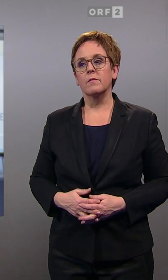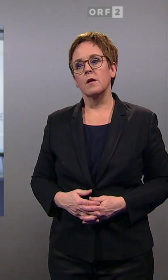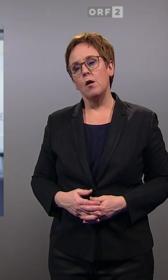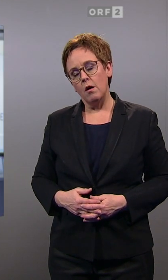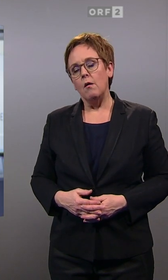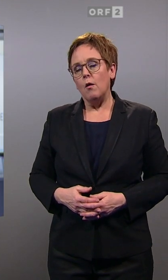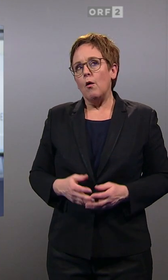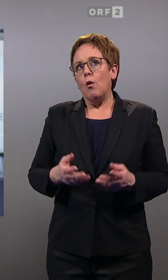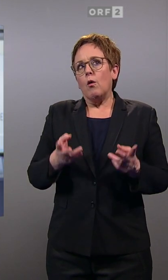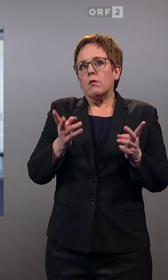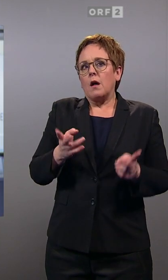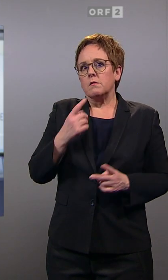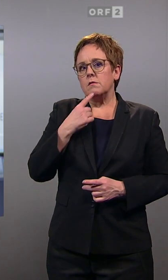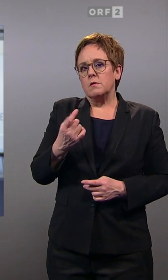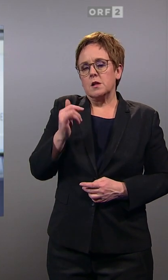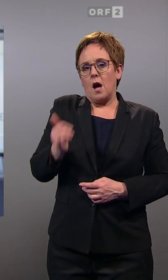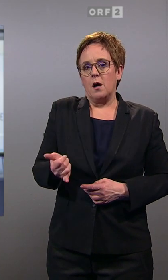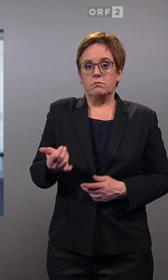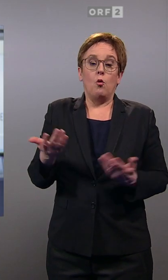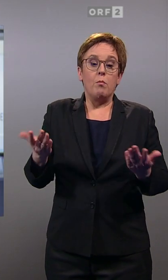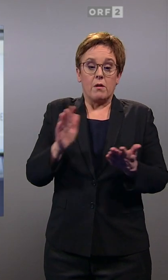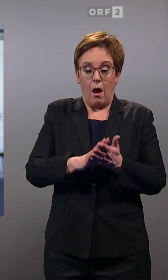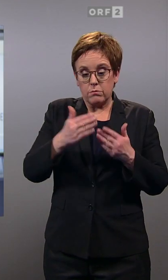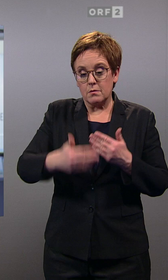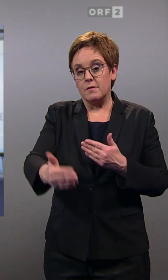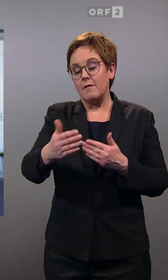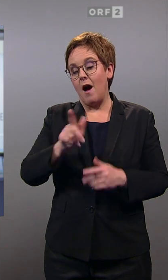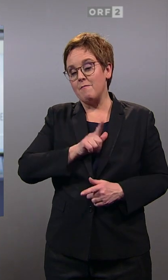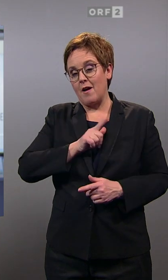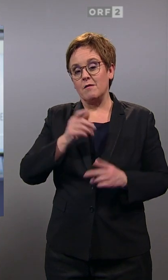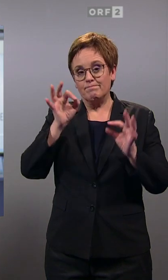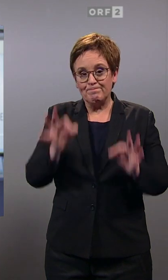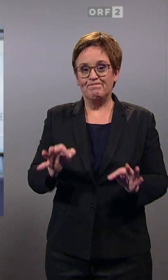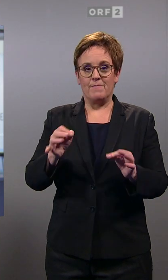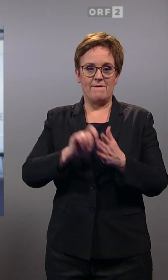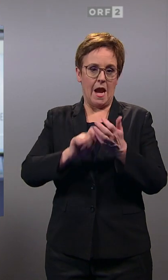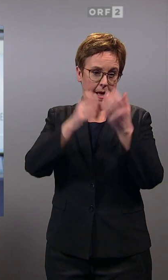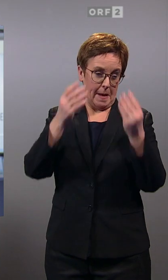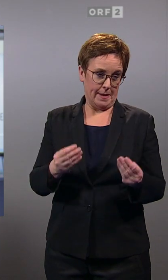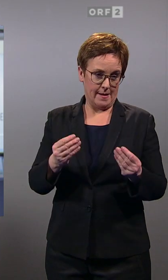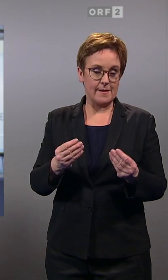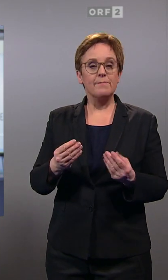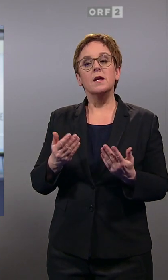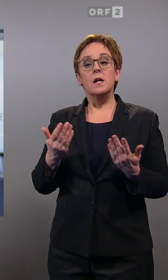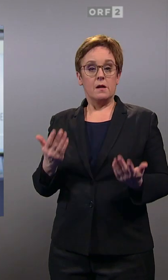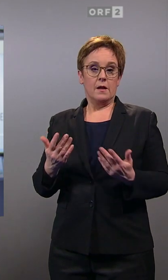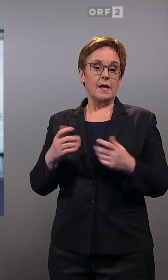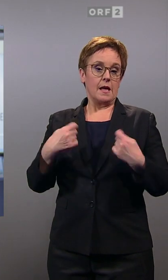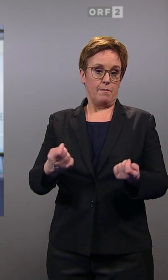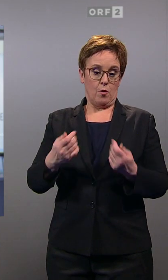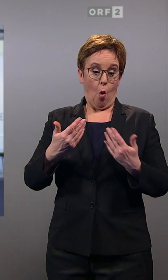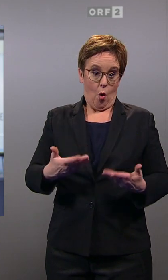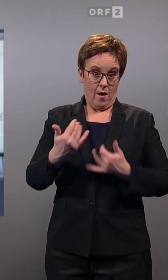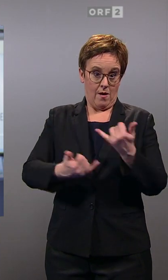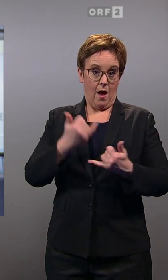Könnte man wohl so meinen, inwieweit das aufgeht. Das wird dann eben das Wahlergebnis zeigen. Fakt ist, es gibt drei Landtagswahlen